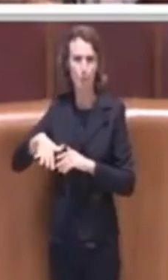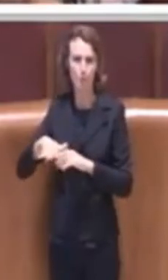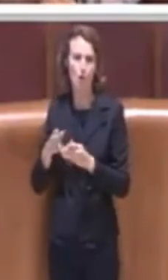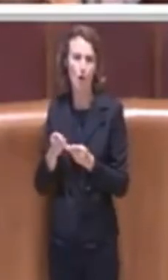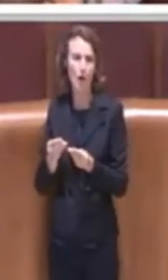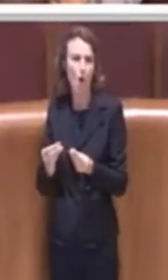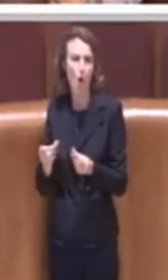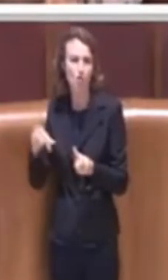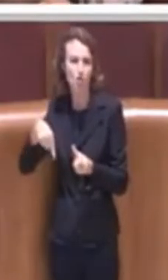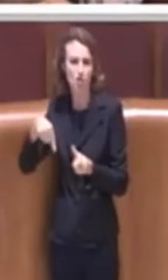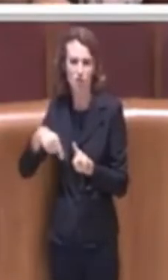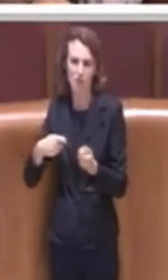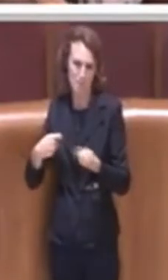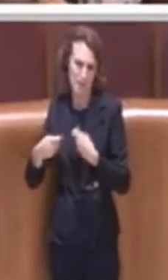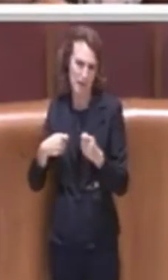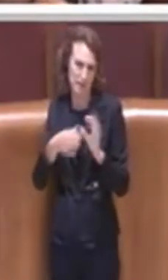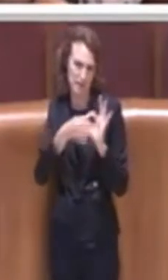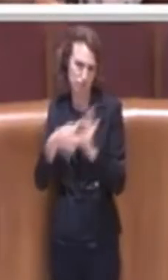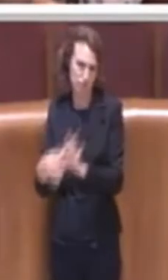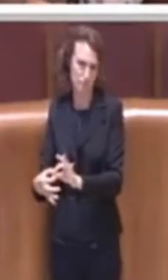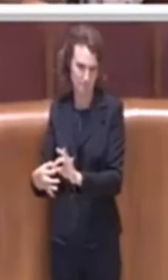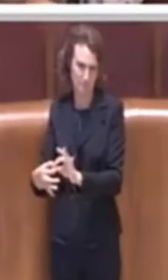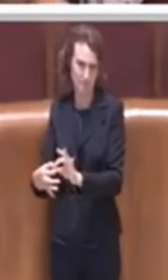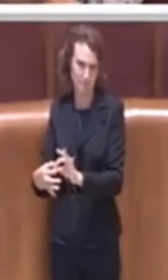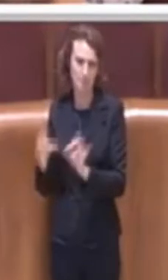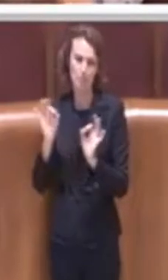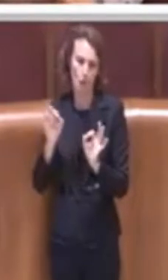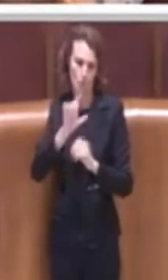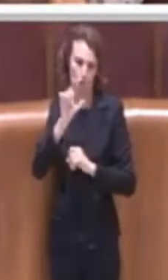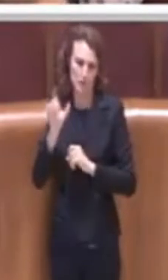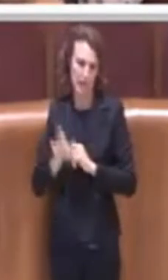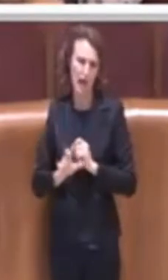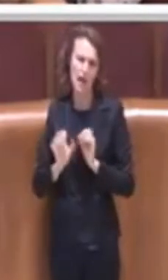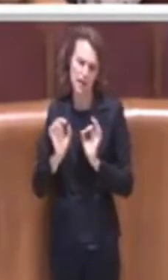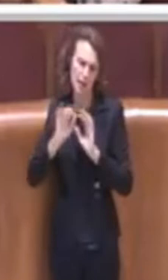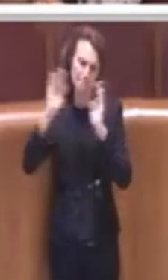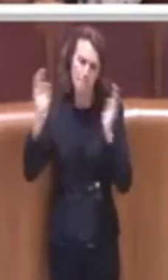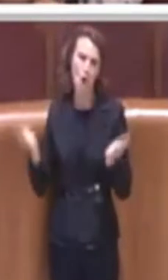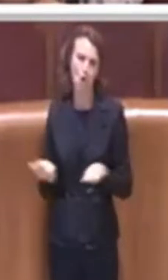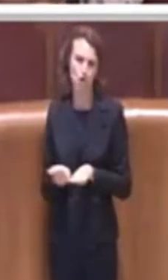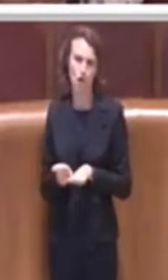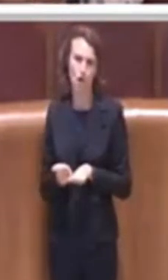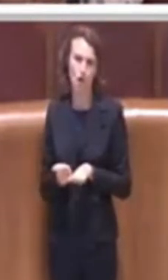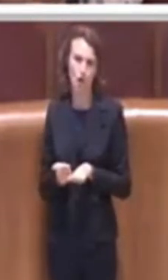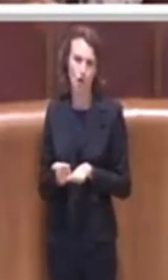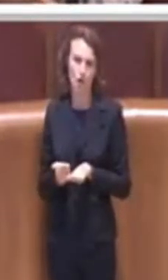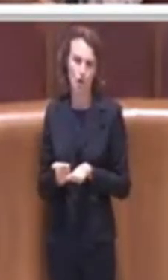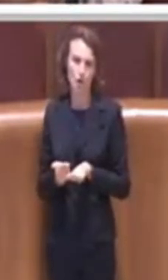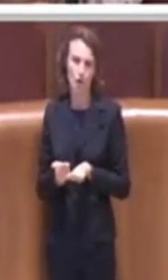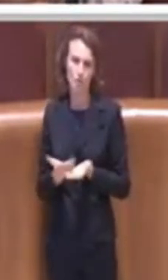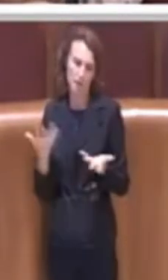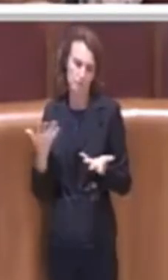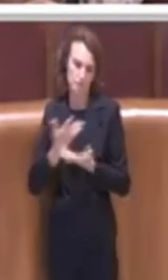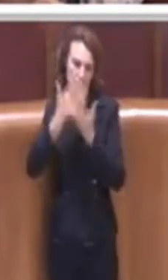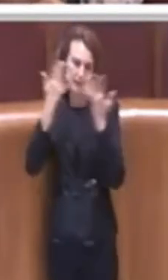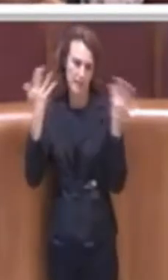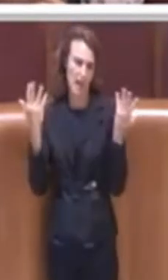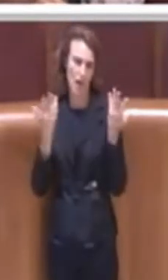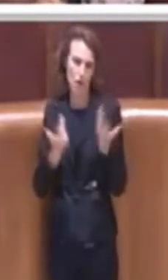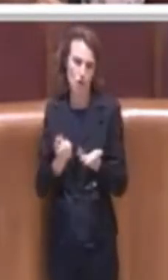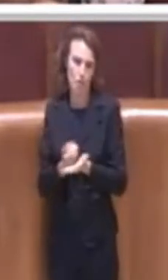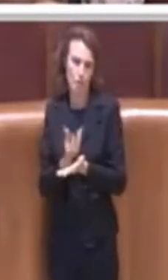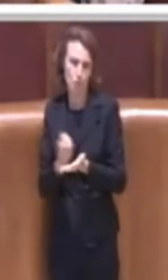plastica determina nel nostro paese, nel mondo addirittura, quindi è chiaro che è un prodotto di diffusione